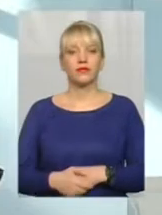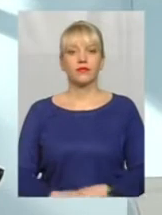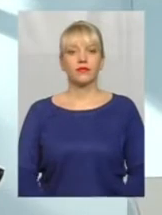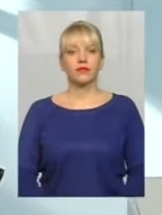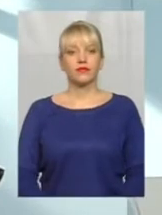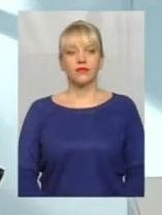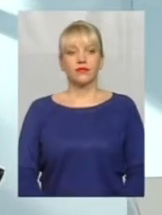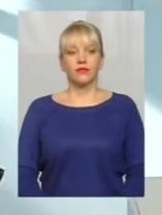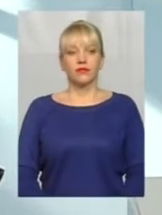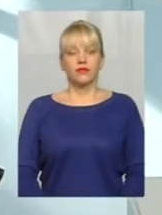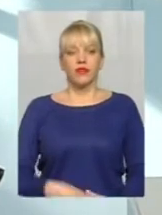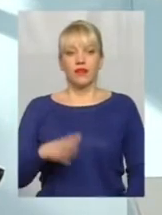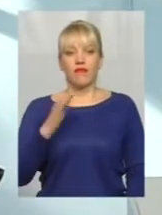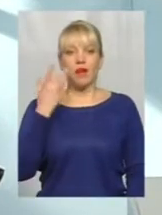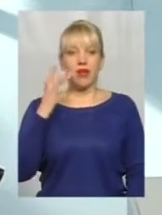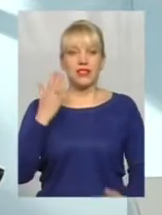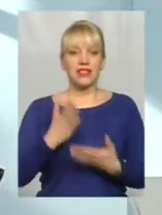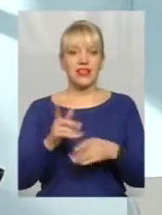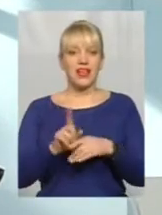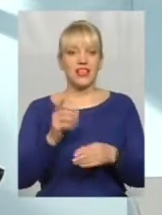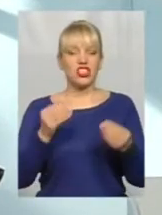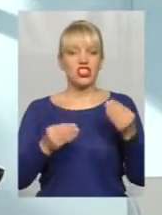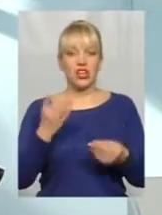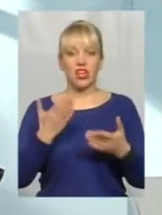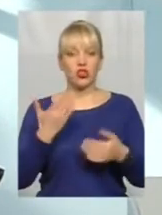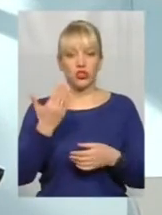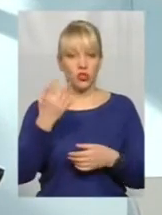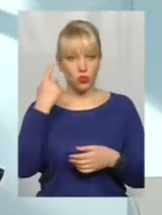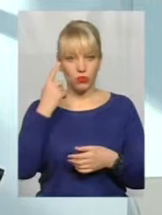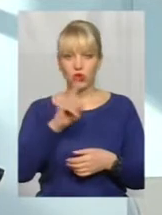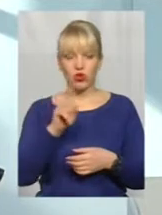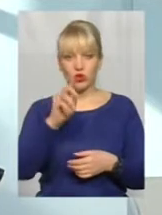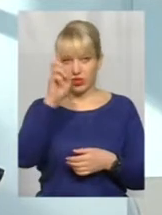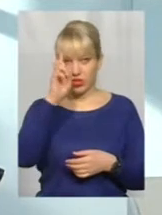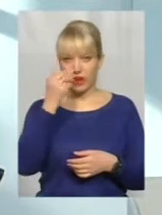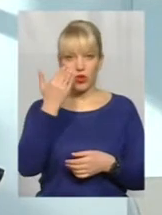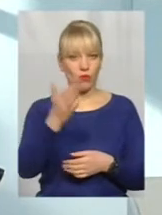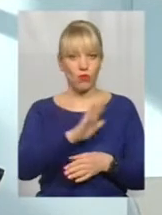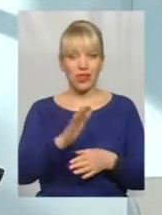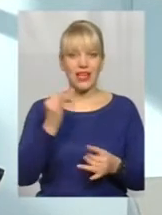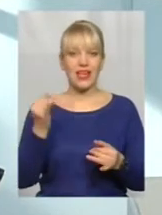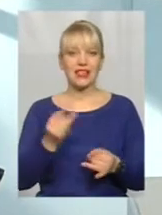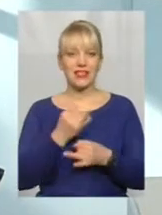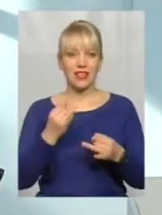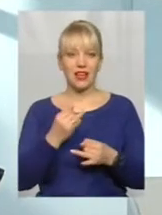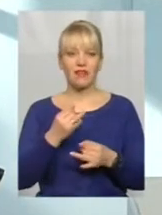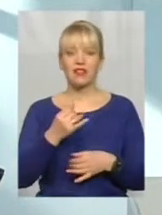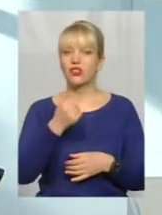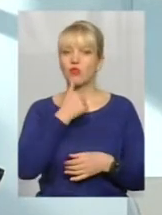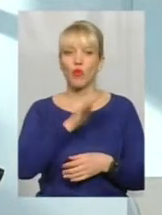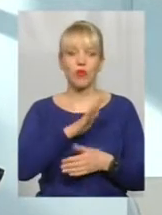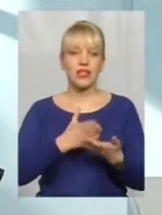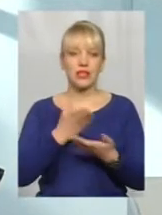І в Америці навіть є такий жарт. Якщо ти думаєш, що держава тобою не цікавиться, спробує не заплатити податки.